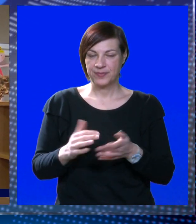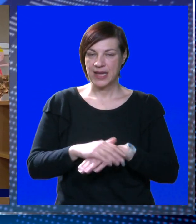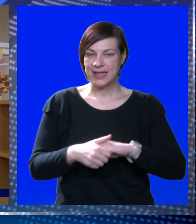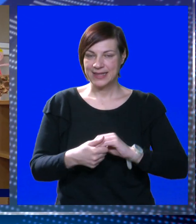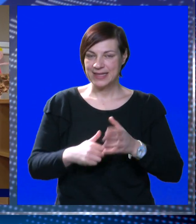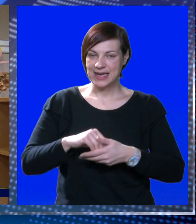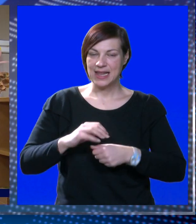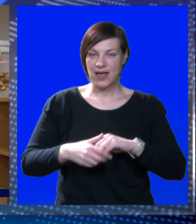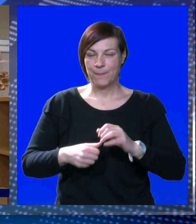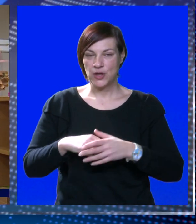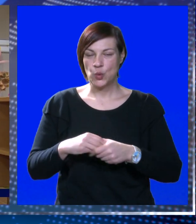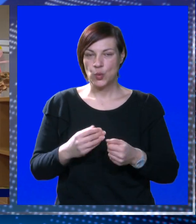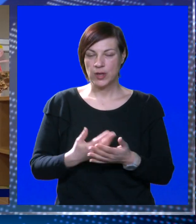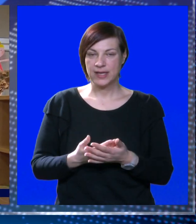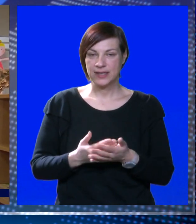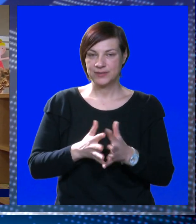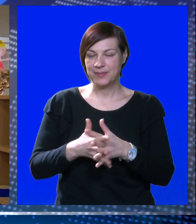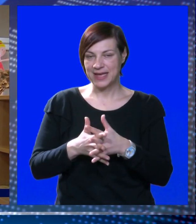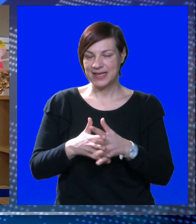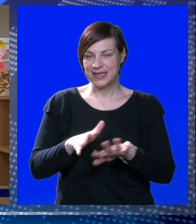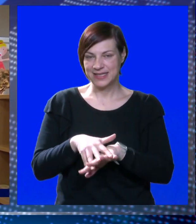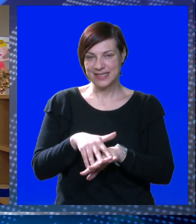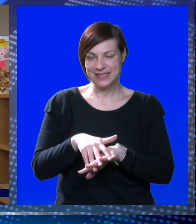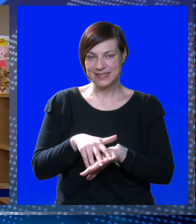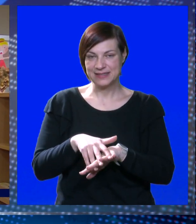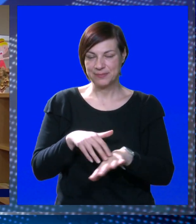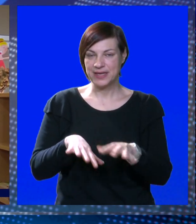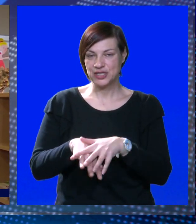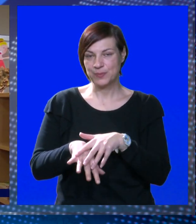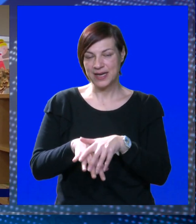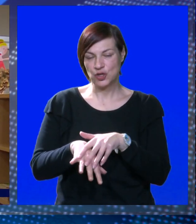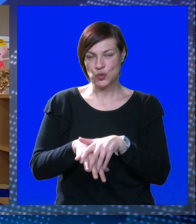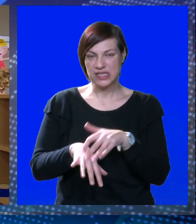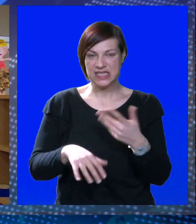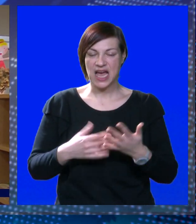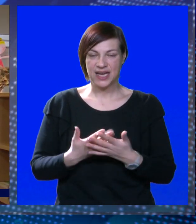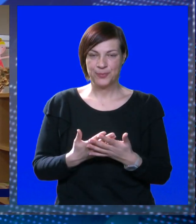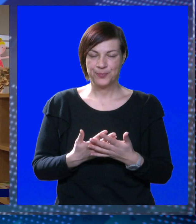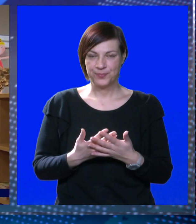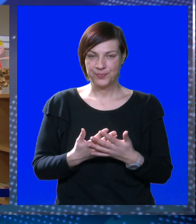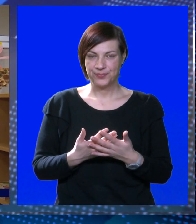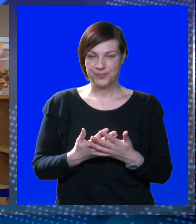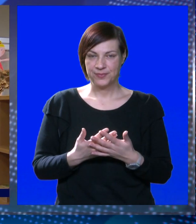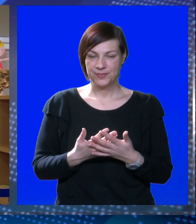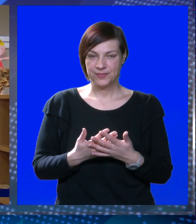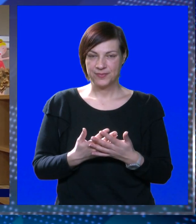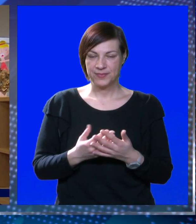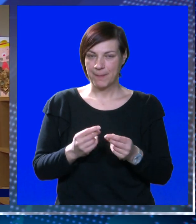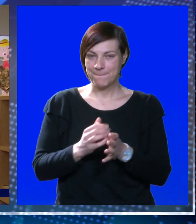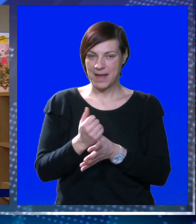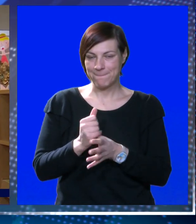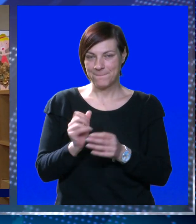pa trinjam ruke, pa između, pa na drugoj strani, pa